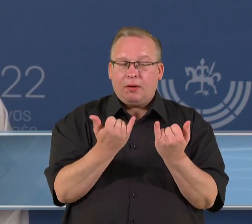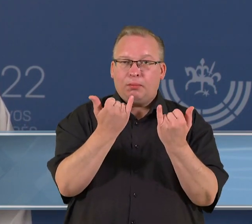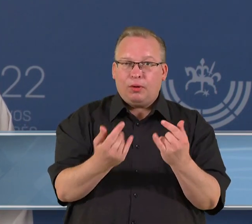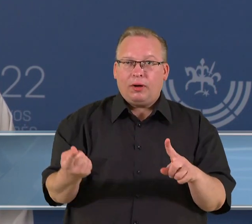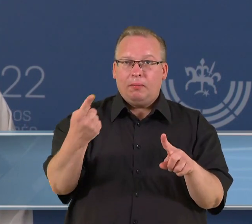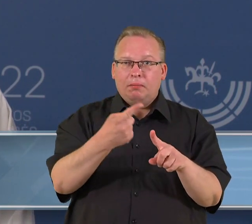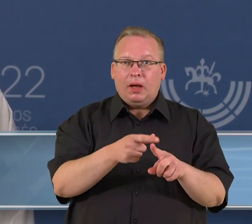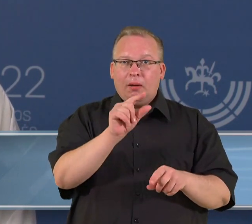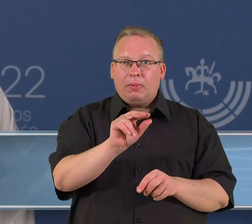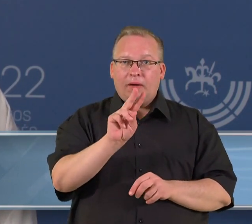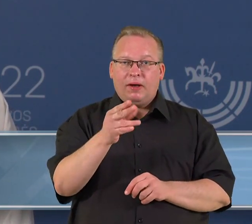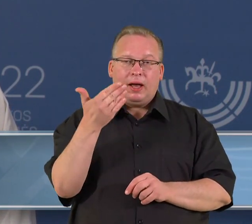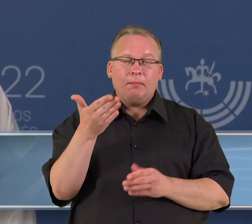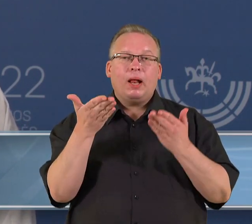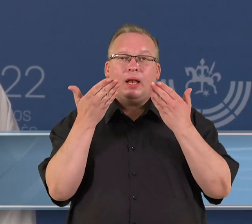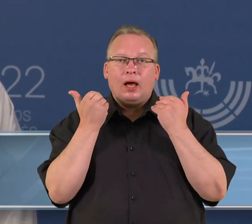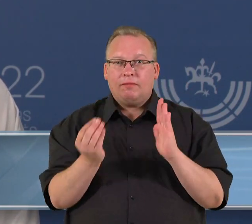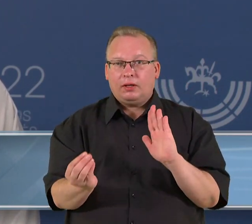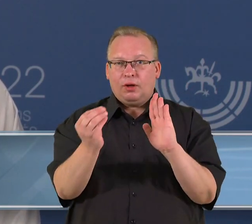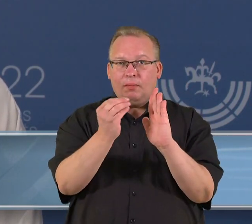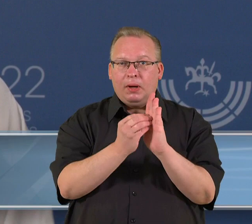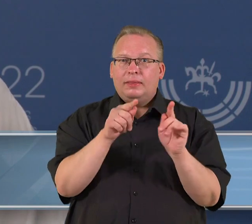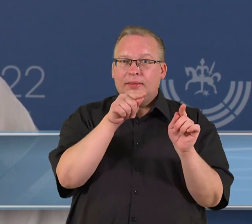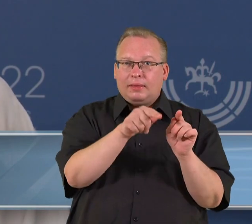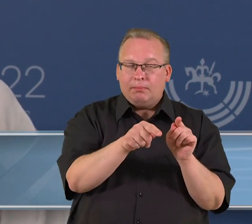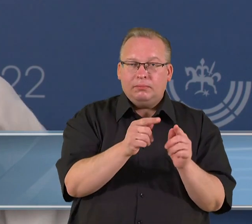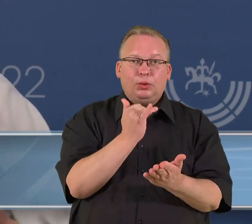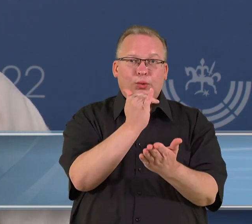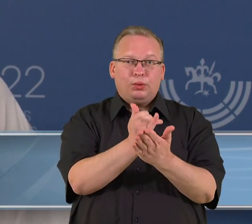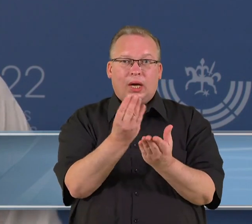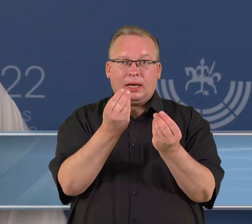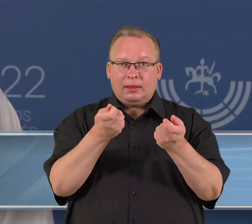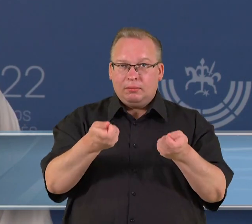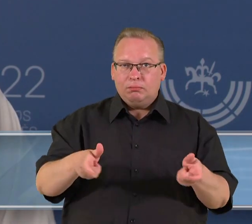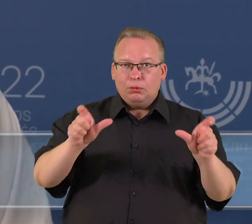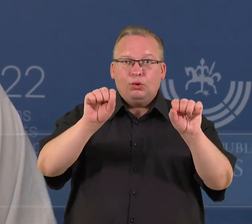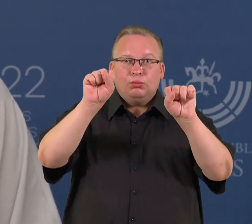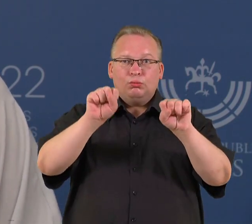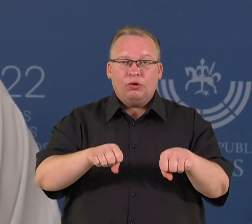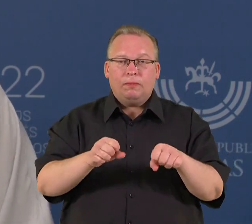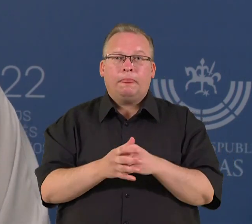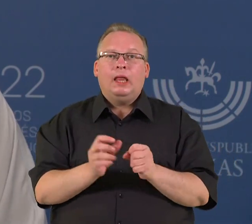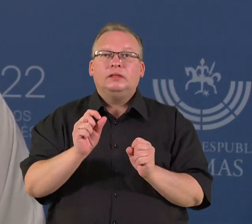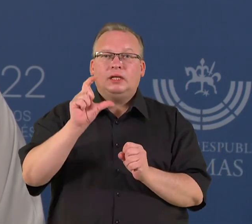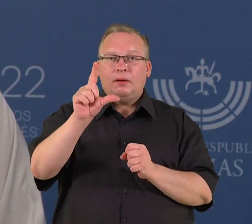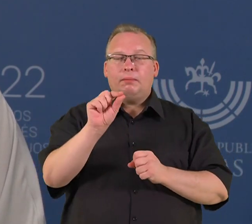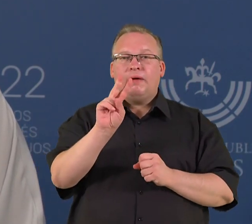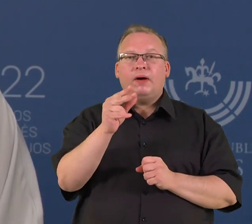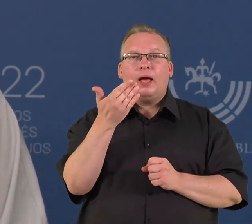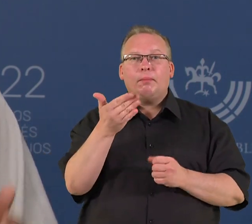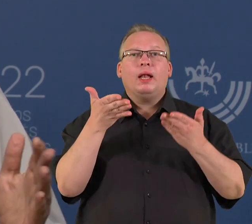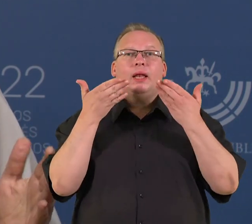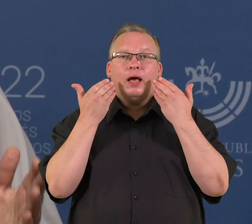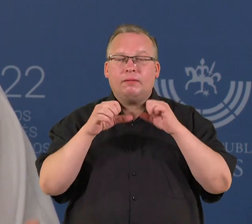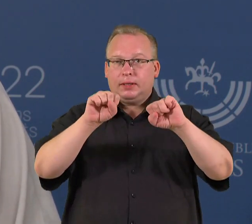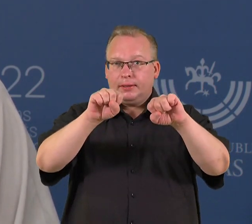dar ir pridėtinės vertės mokesčio lengvatą, nustatykim tam pačiam dalykui. Tai galbūt tada kainos augimas galėjo būti didesnis ir pridėtinės vertės mokesčio